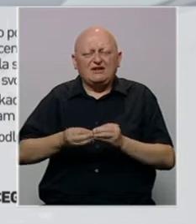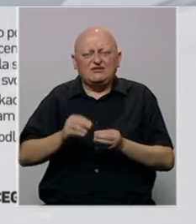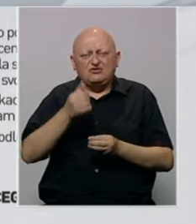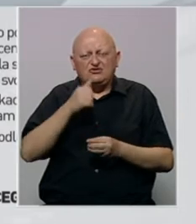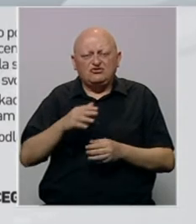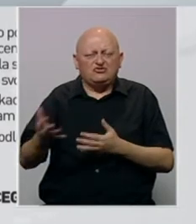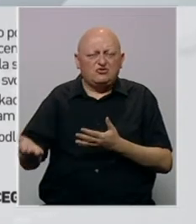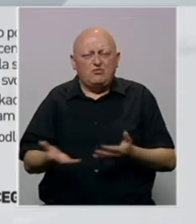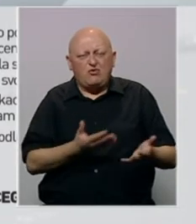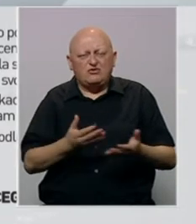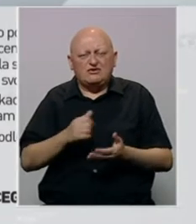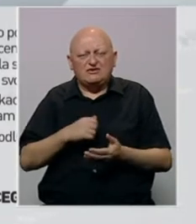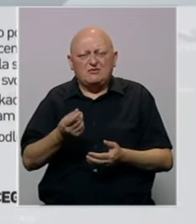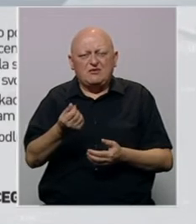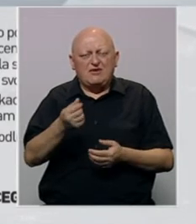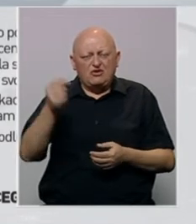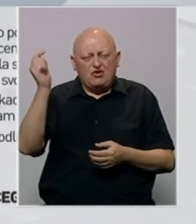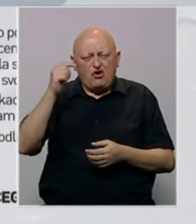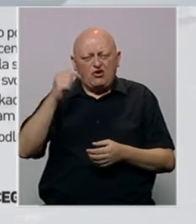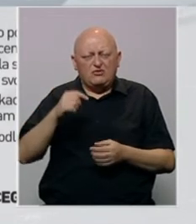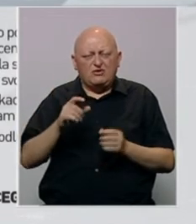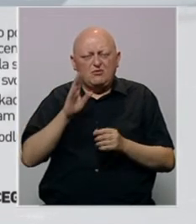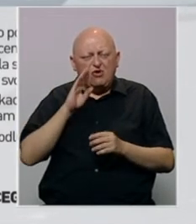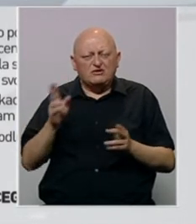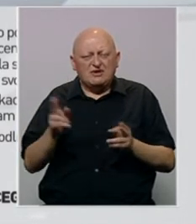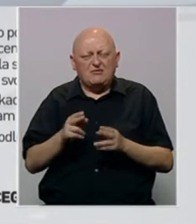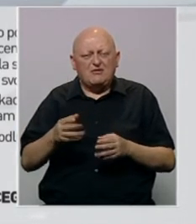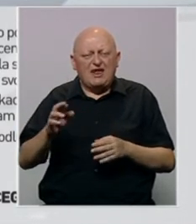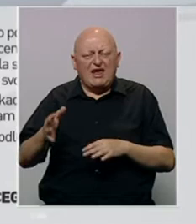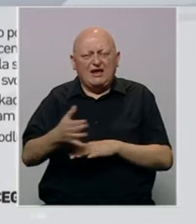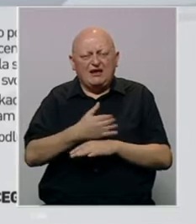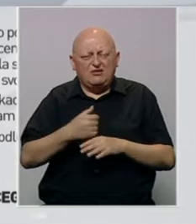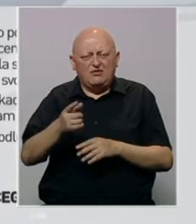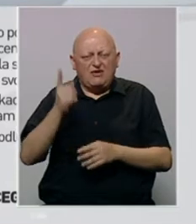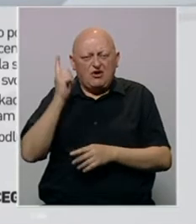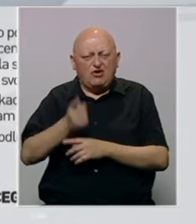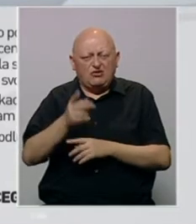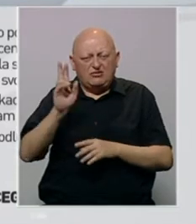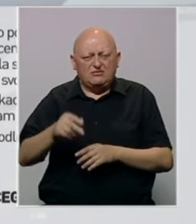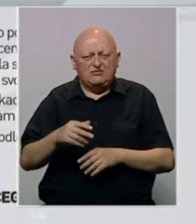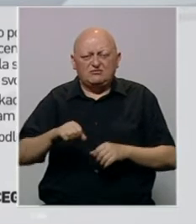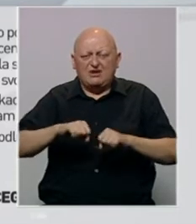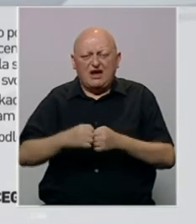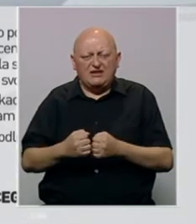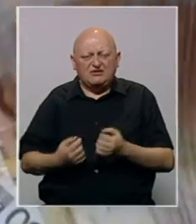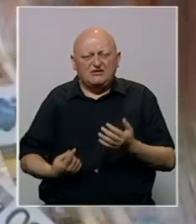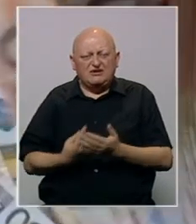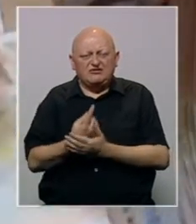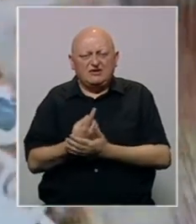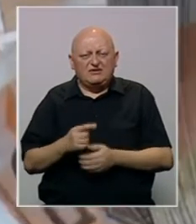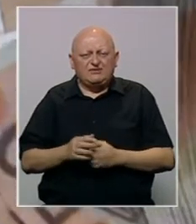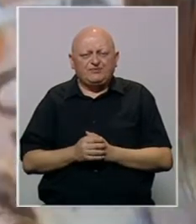a što bi poljuljalo i sam valutni odbor. BiH je mala otvorena ekonomija i ovakve odluke bi imale katastrofalne posljedice.